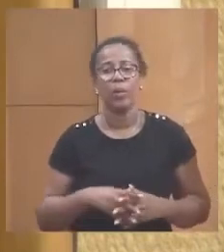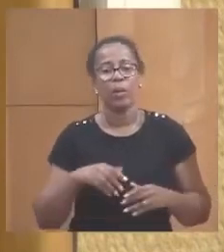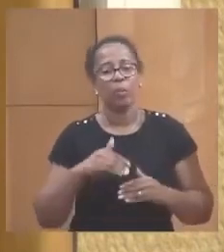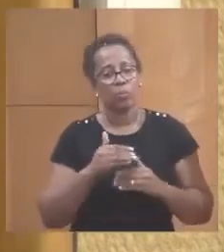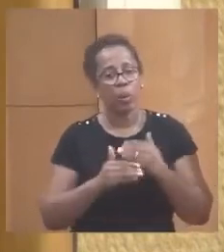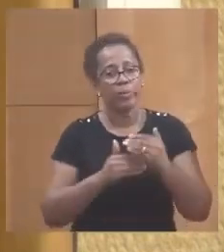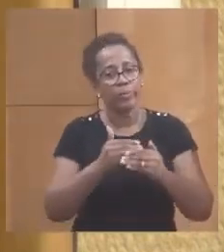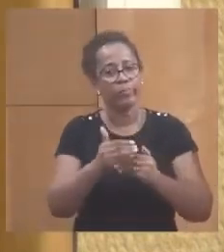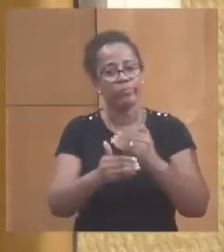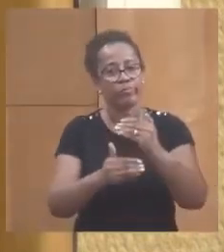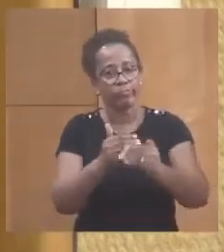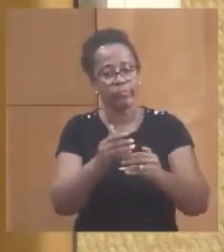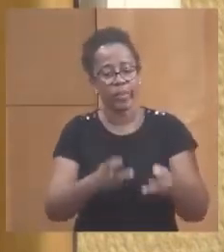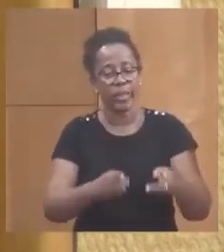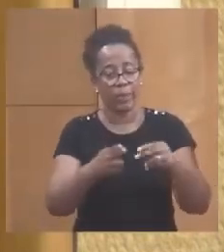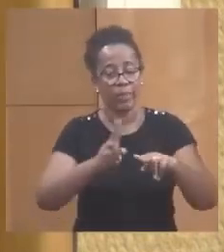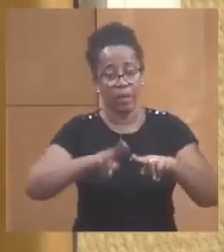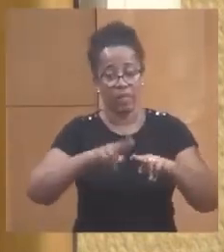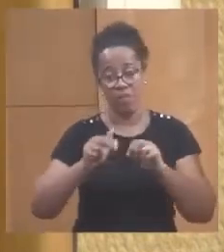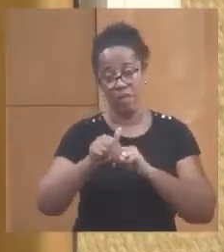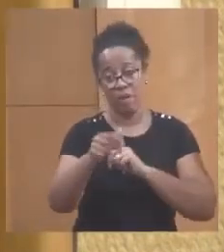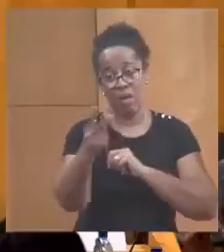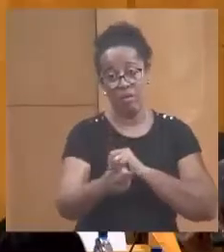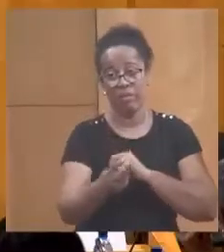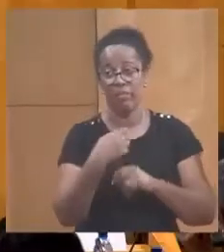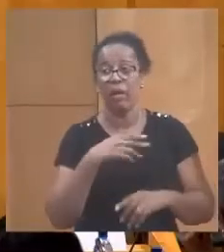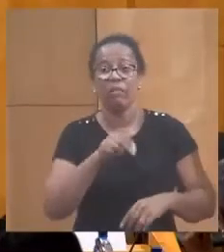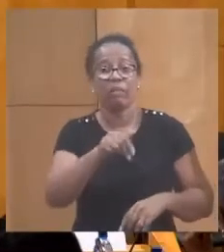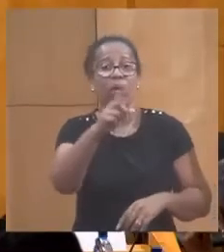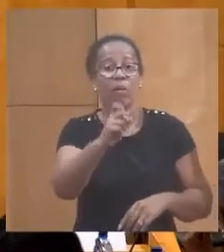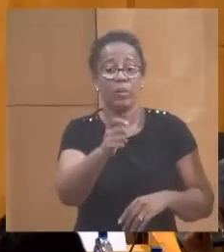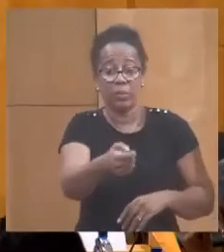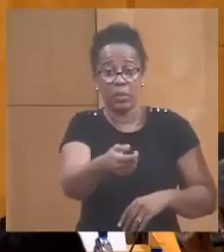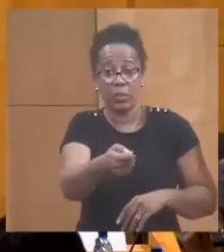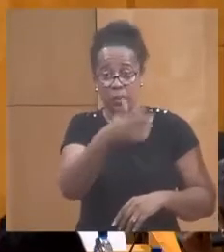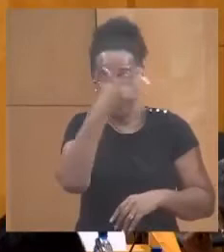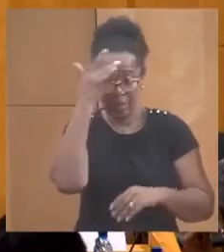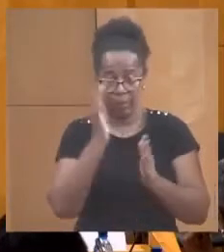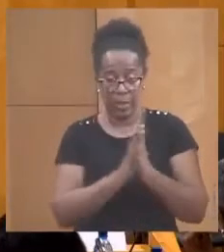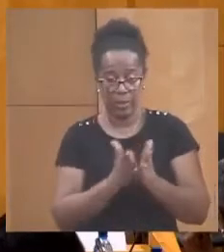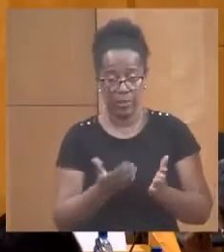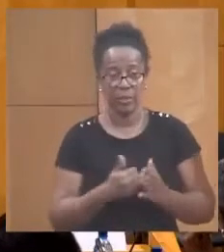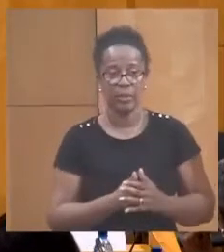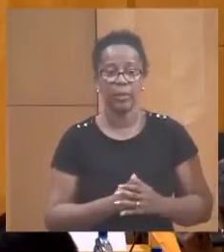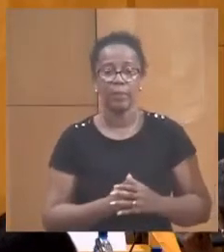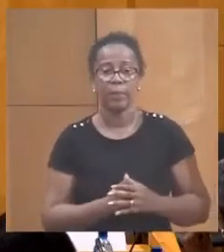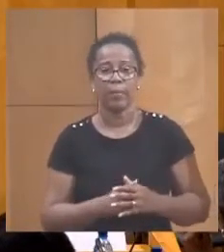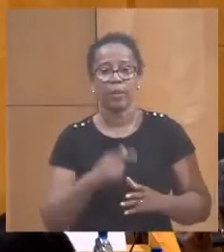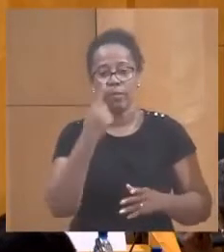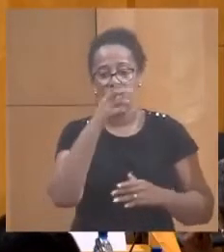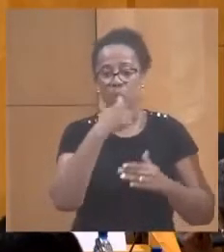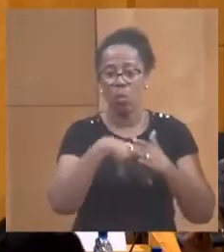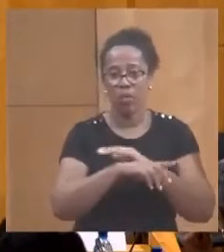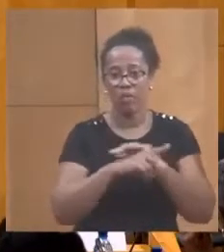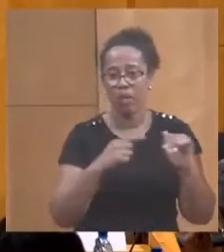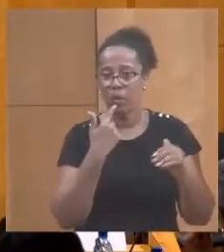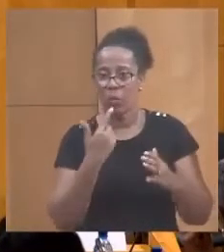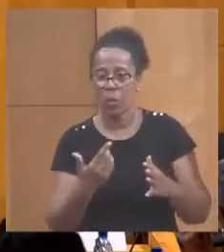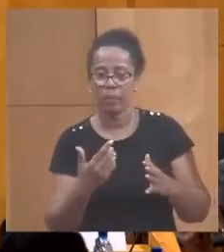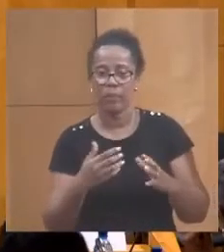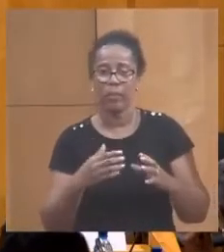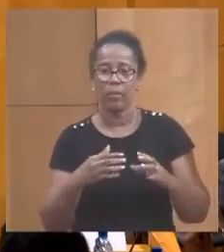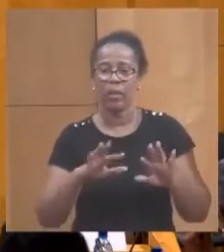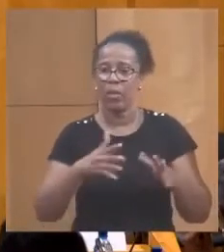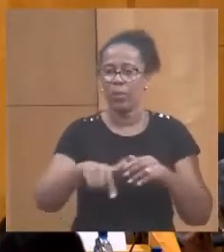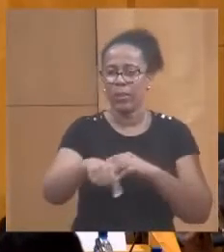phase de travaux viendra, comme la phase de travaux va bientôt commencer à Sainte-Marie pour refaire la croissance une demi